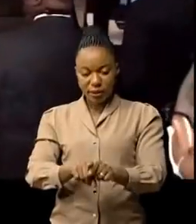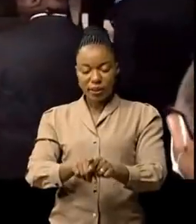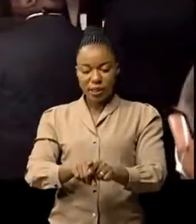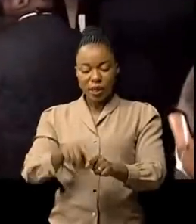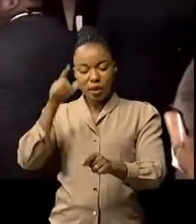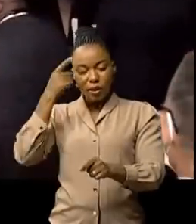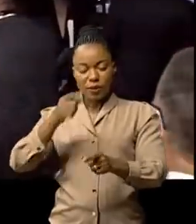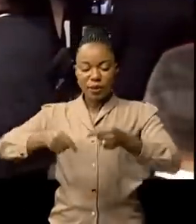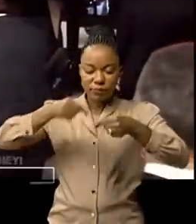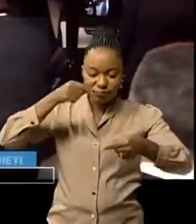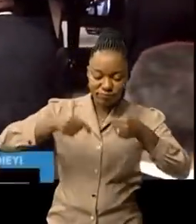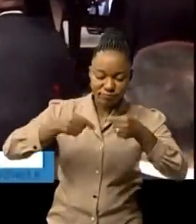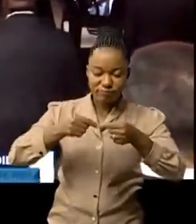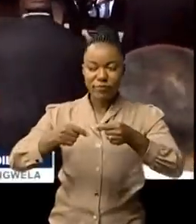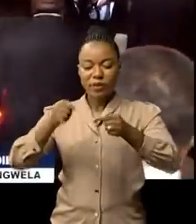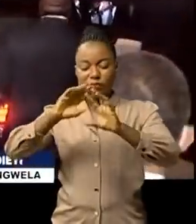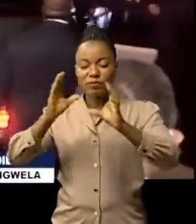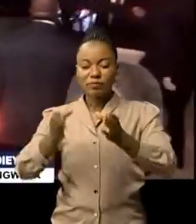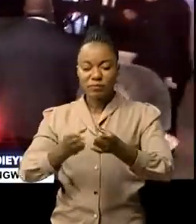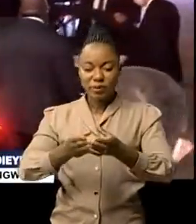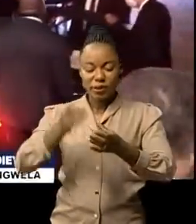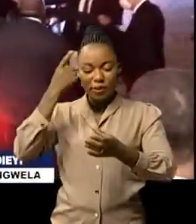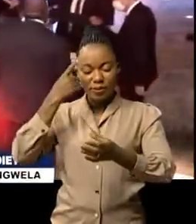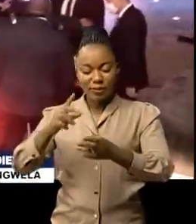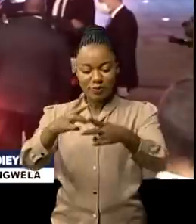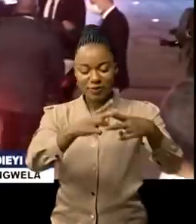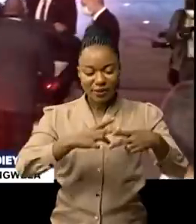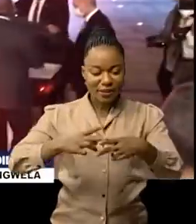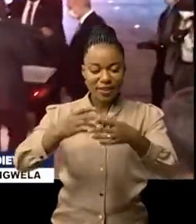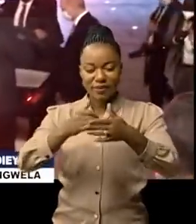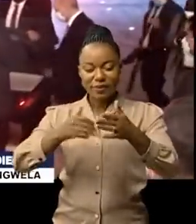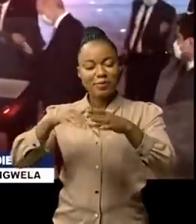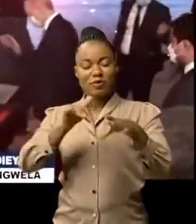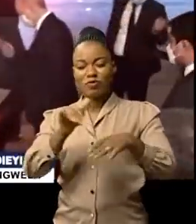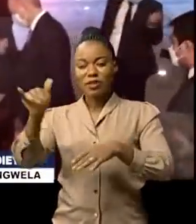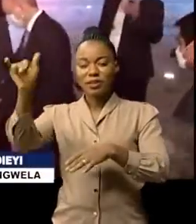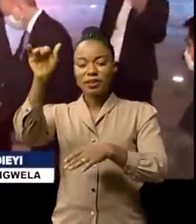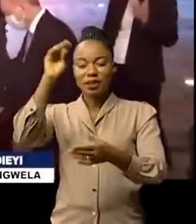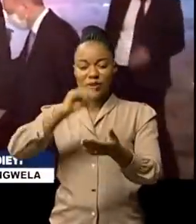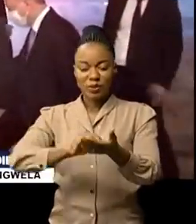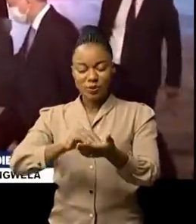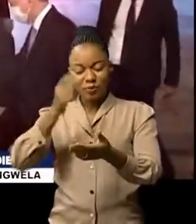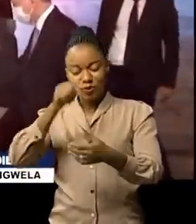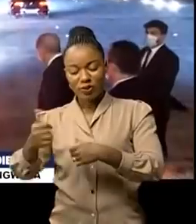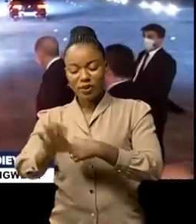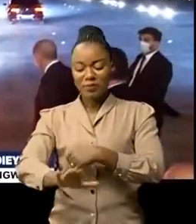à un dîner d'amitié qui a clôturé l'étape d'Ankara avant de s'envoler pour Istanbul.